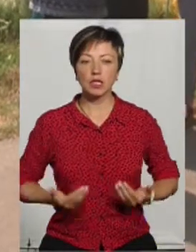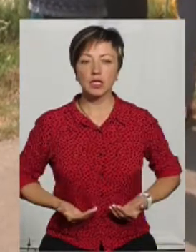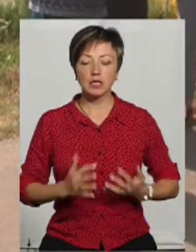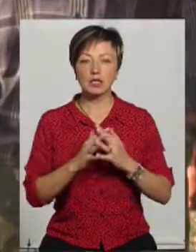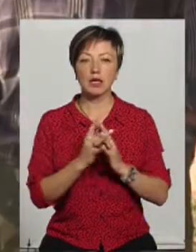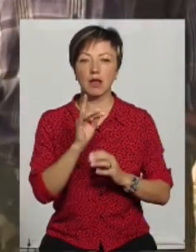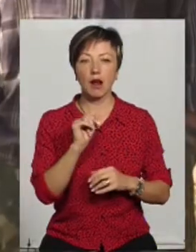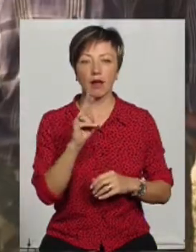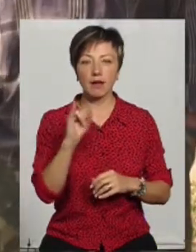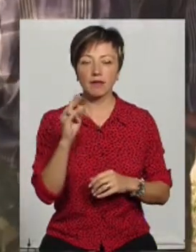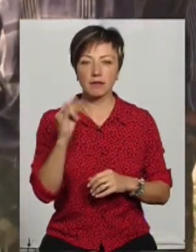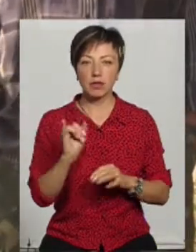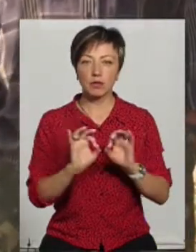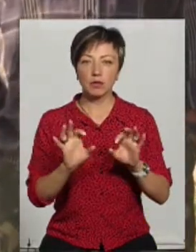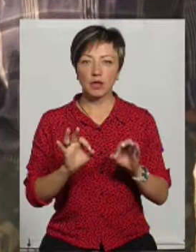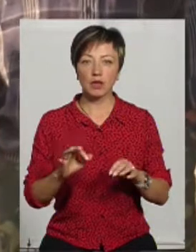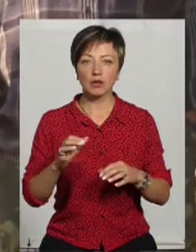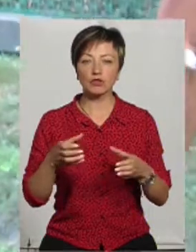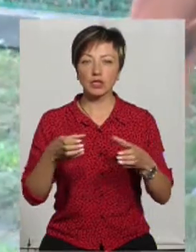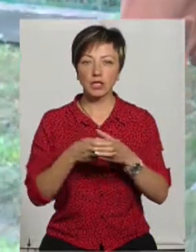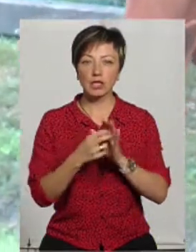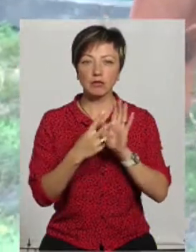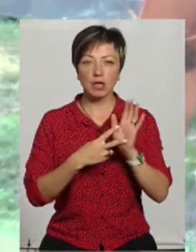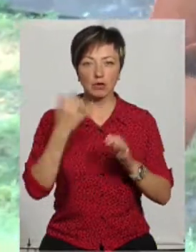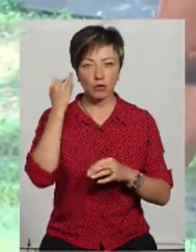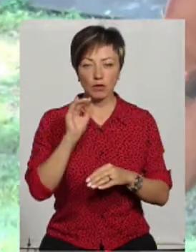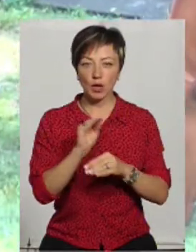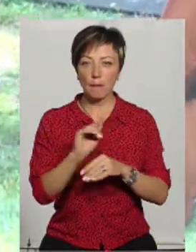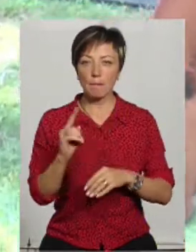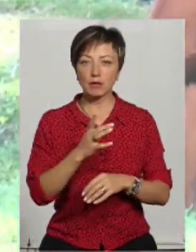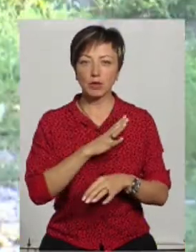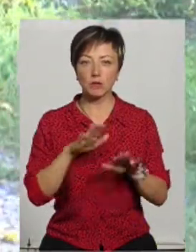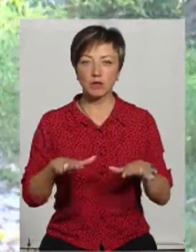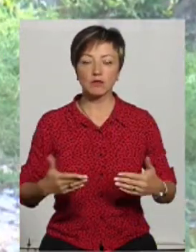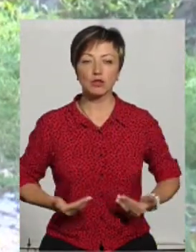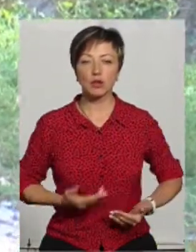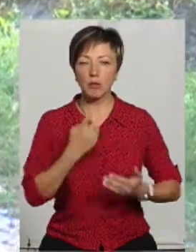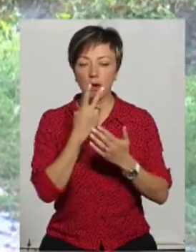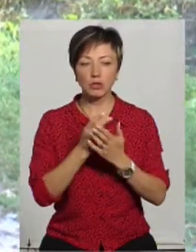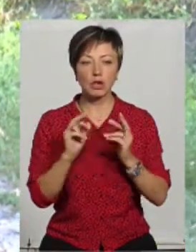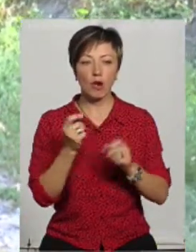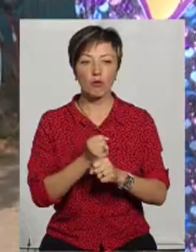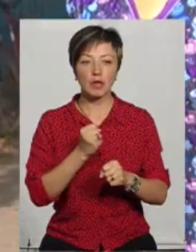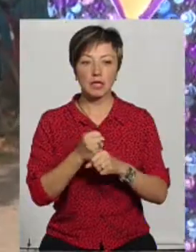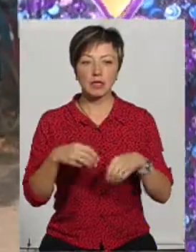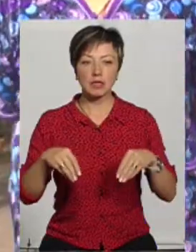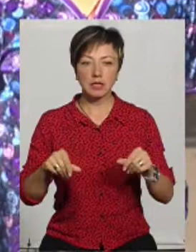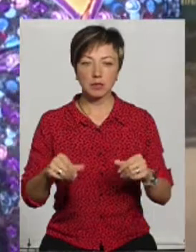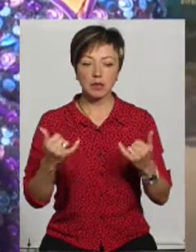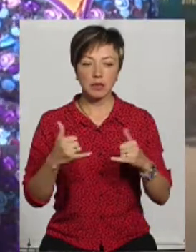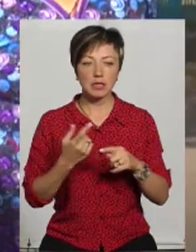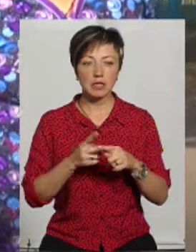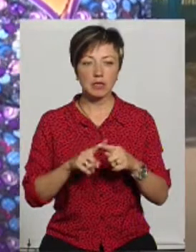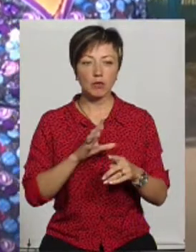Раїса Фліс розповідає, у череді 17 корів. Додає, була першою, хто з місцевих жителів бачила, як обробляли землю гербіцидами. Це було п